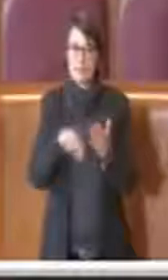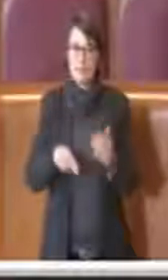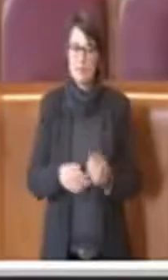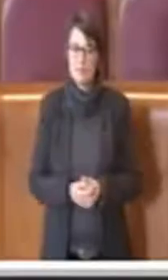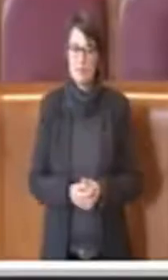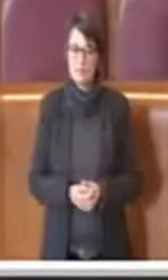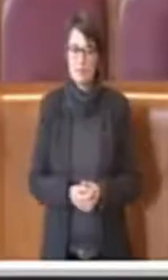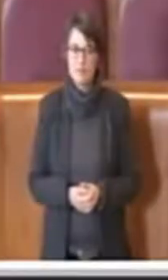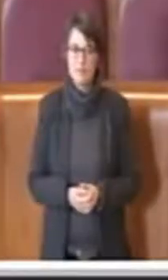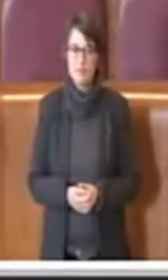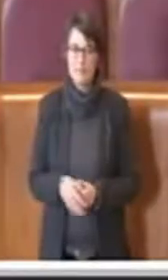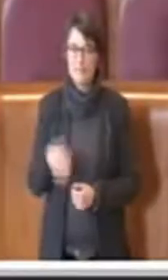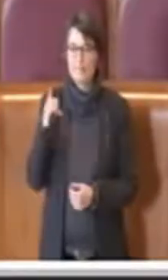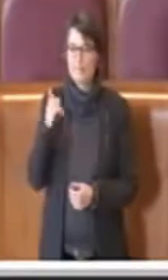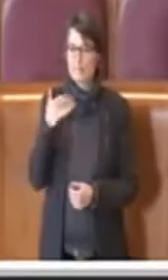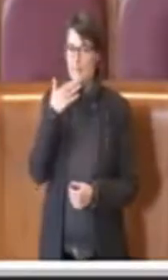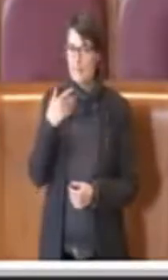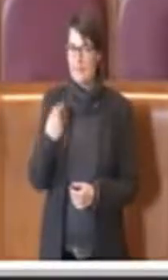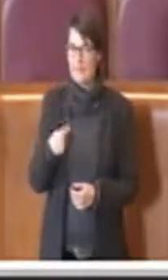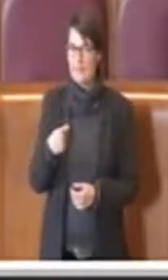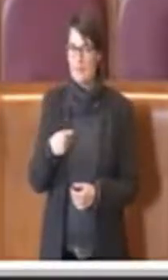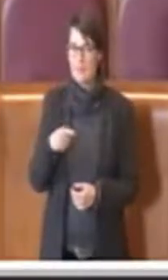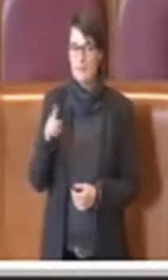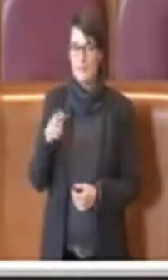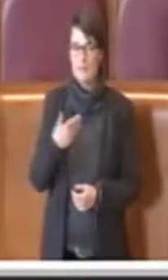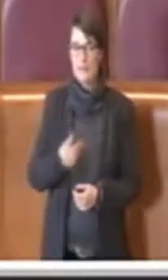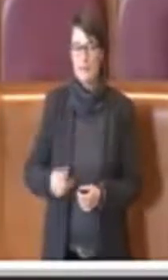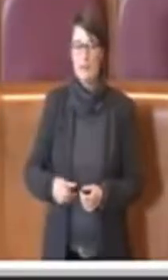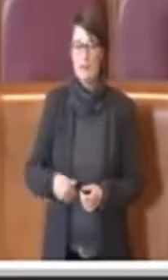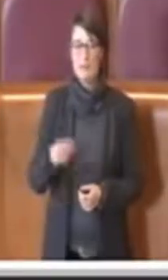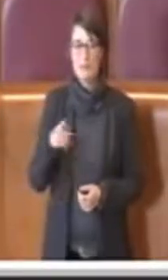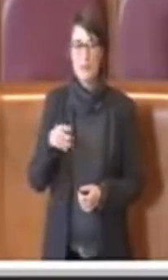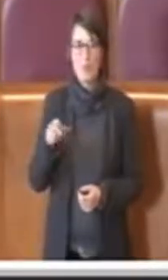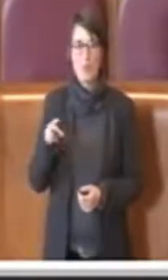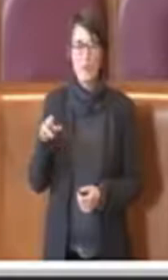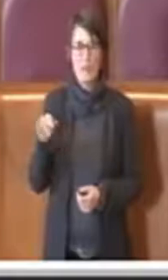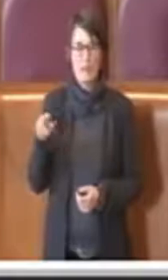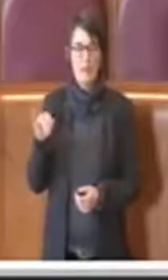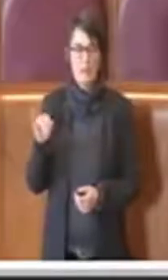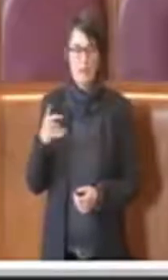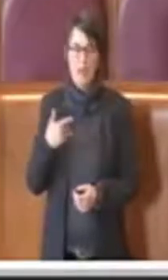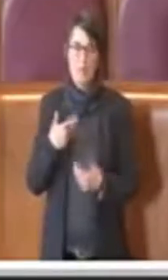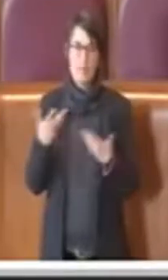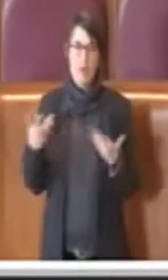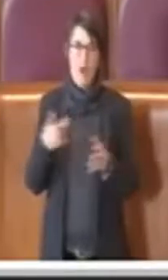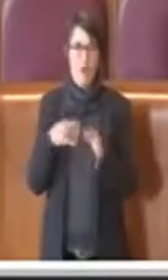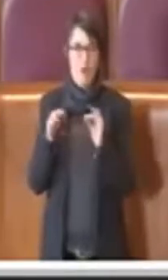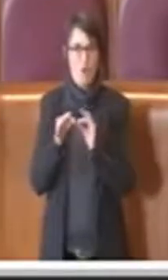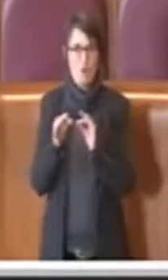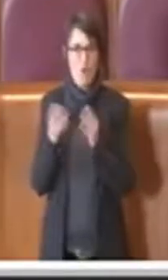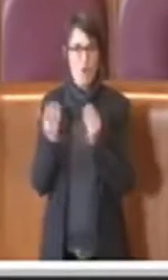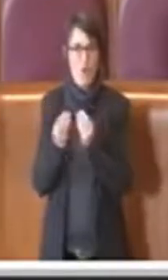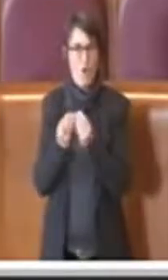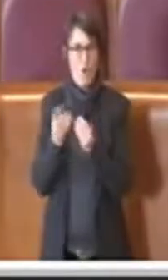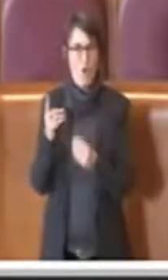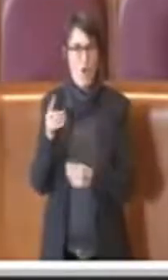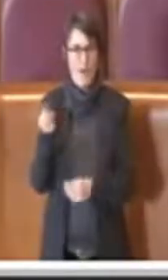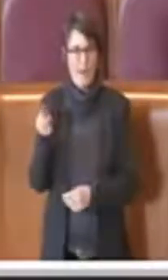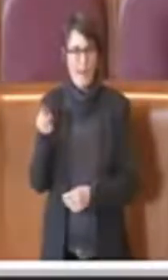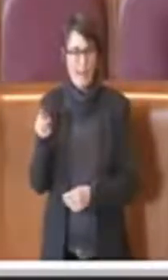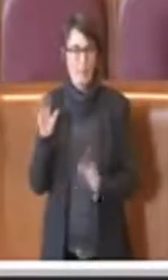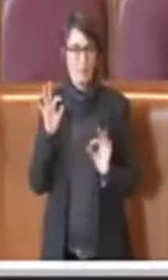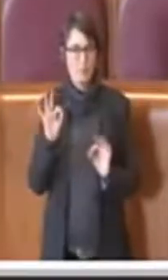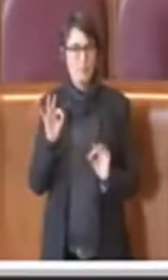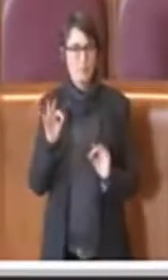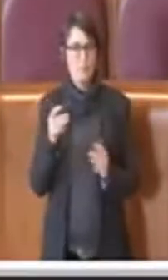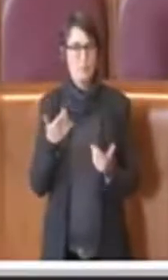Presidente, grazie. Allora concordo con il collega De Priamo per il principio che